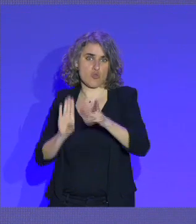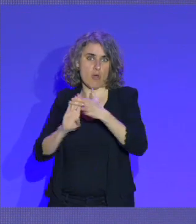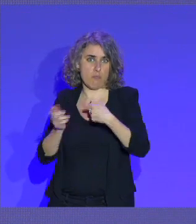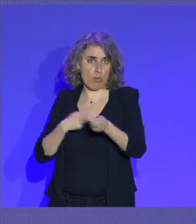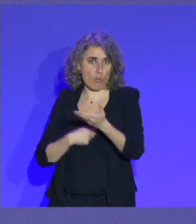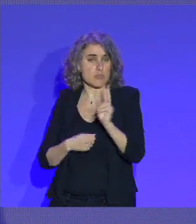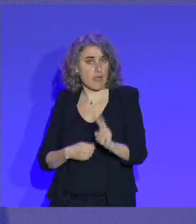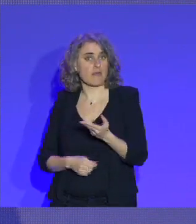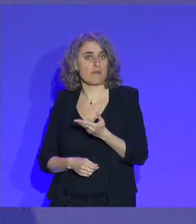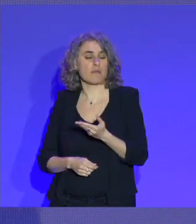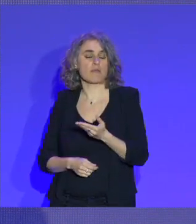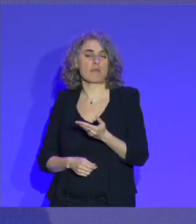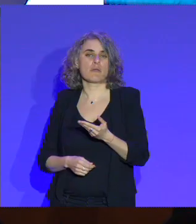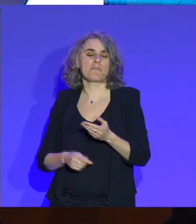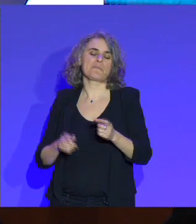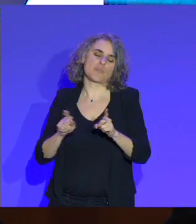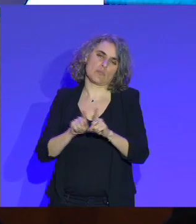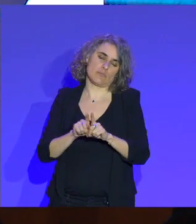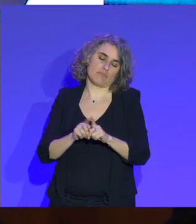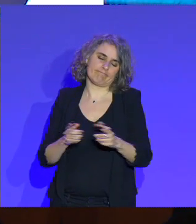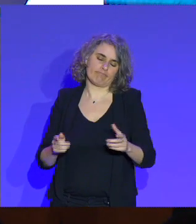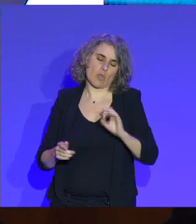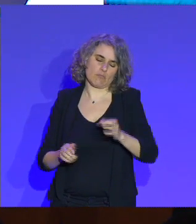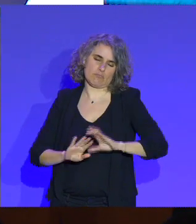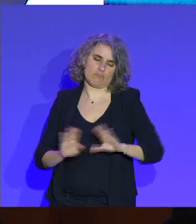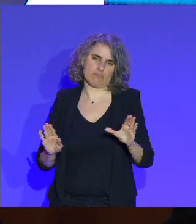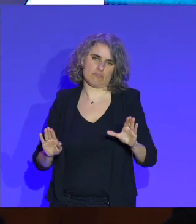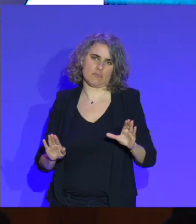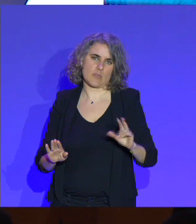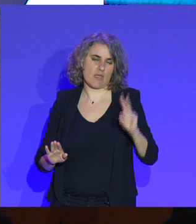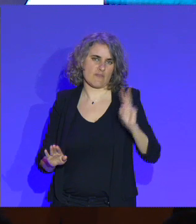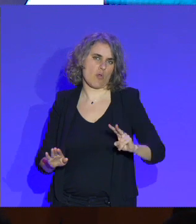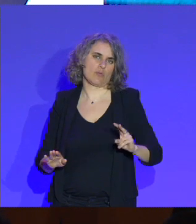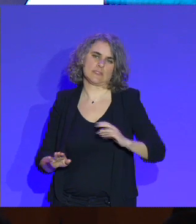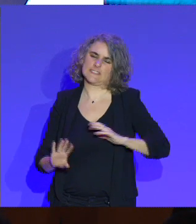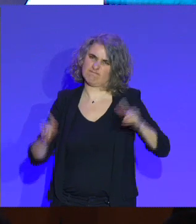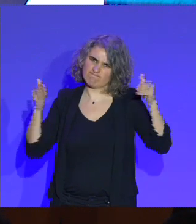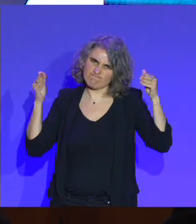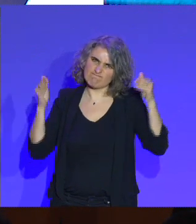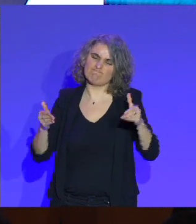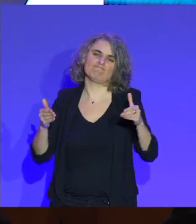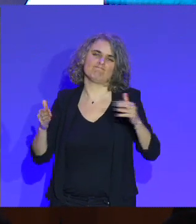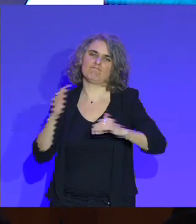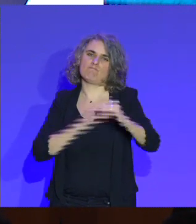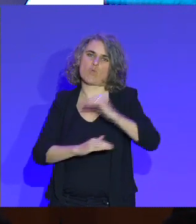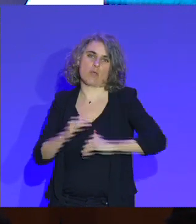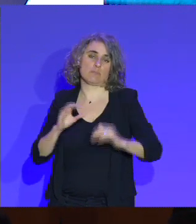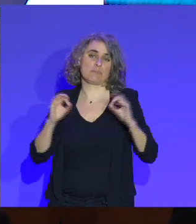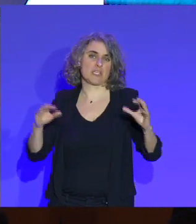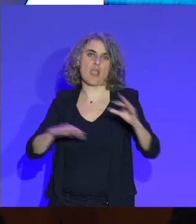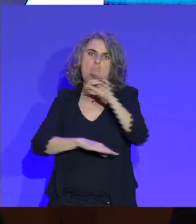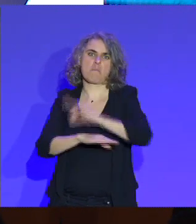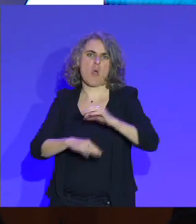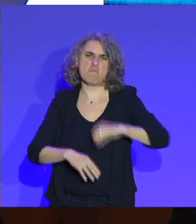normes. Il faut le dire aussi. Et donc, nous devons, encore une fois, avoir un vaste chantier. Je reprends l'expression d'un plan Marshall